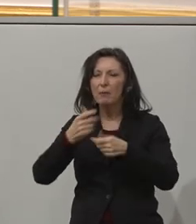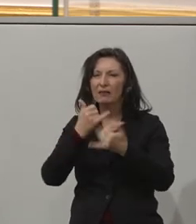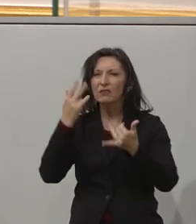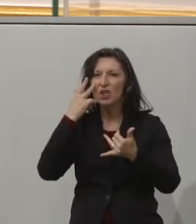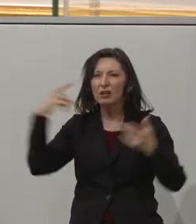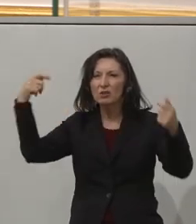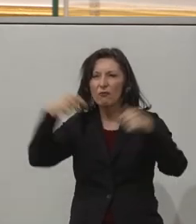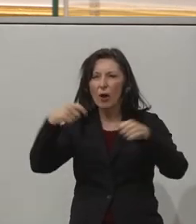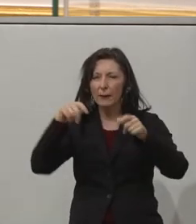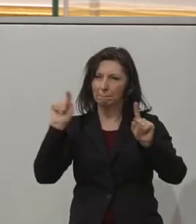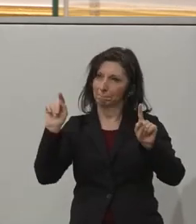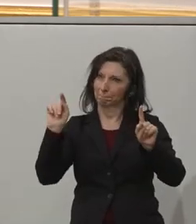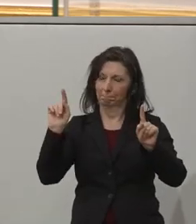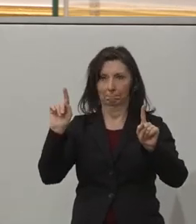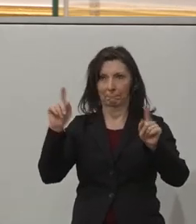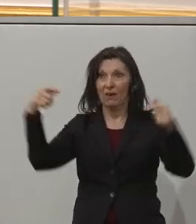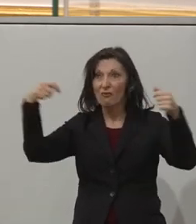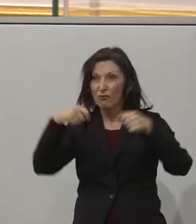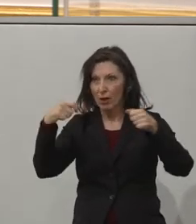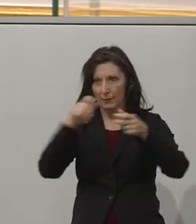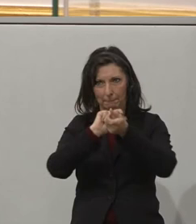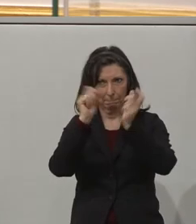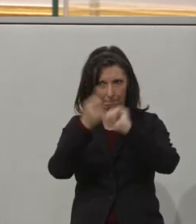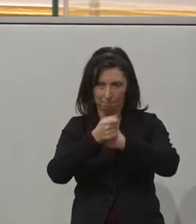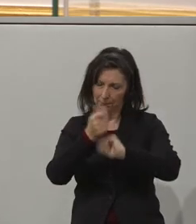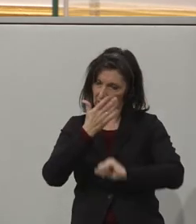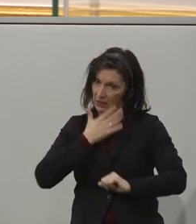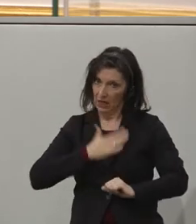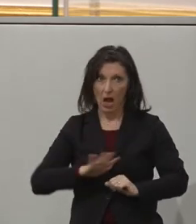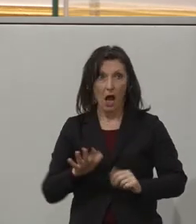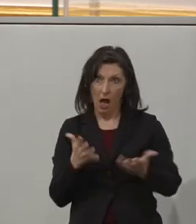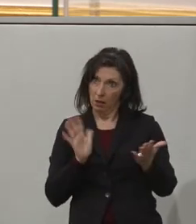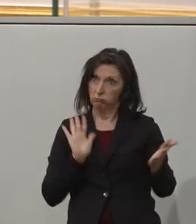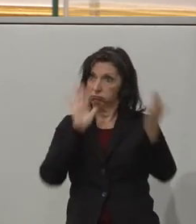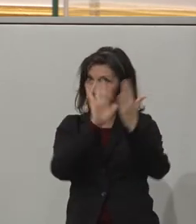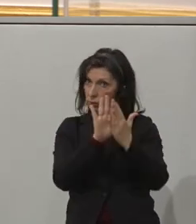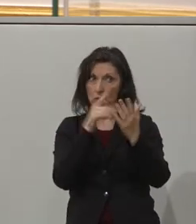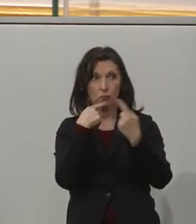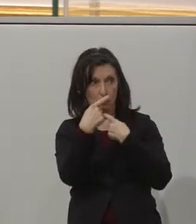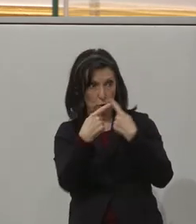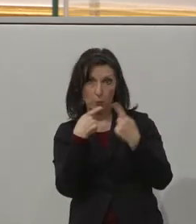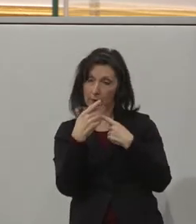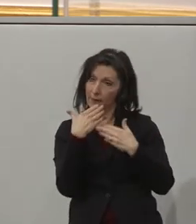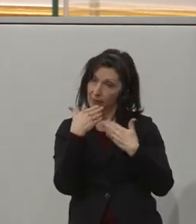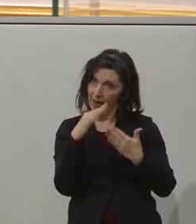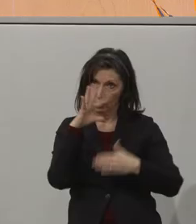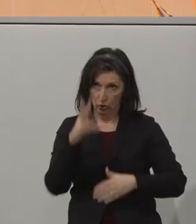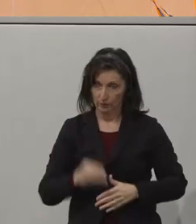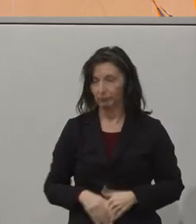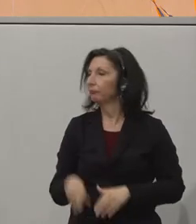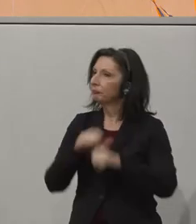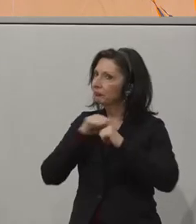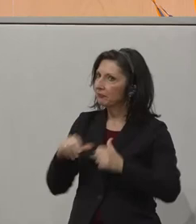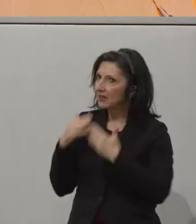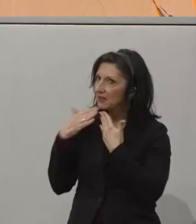und erneuert. Und da würde ich sehr gerne als Gesprächspartner auch zur Verfügung stehen. Dankeschön. Herzlichen Dank.